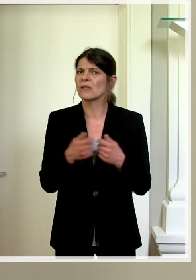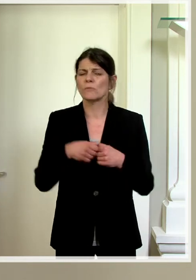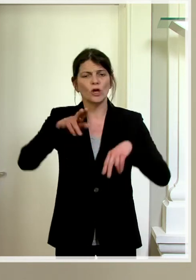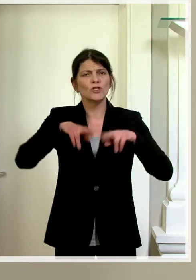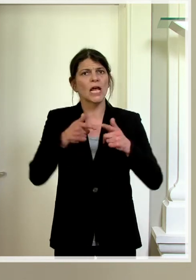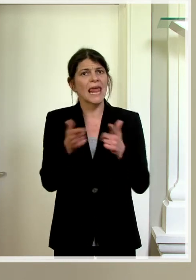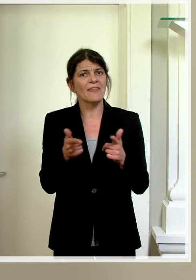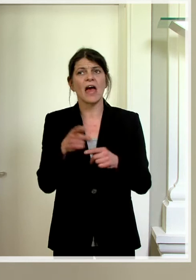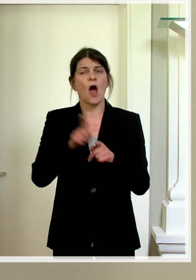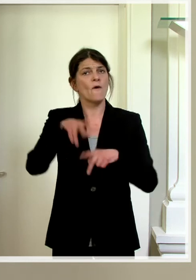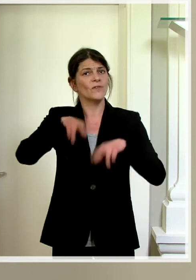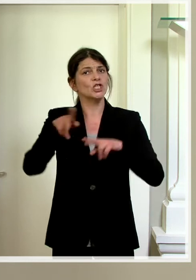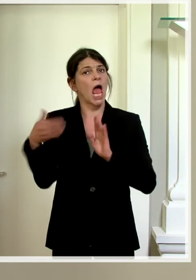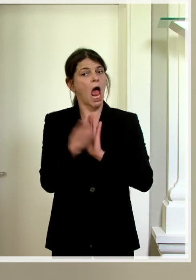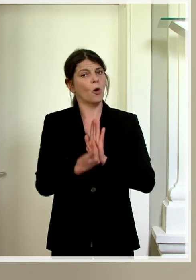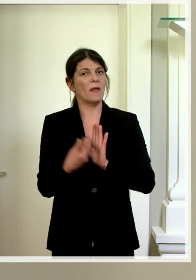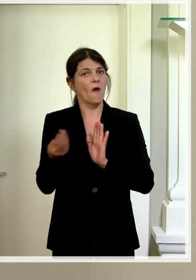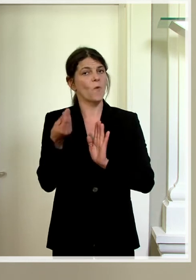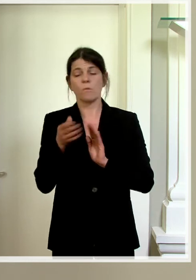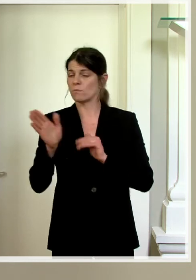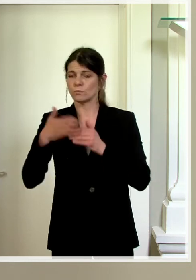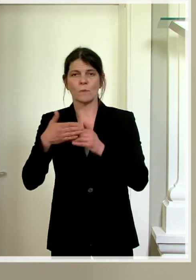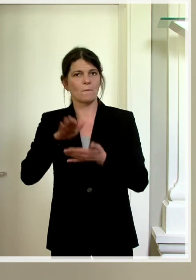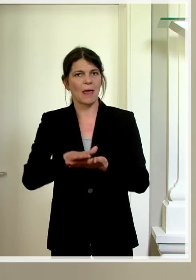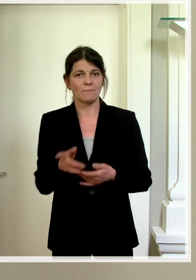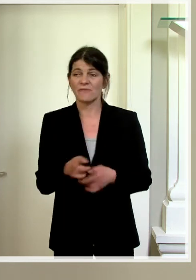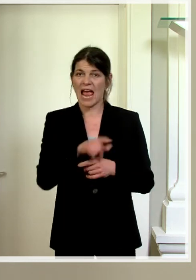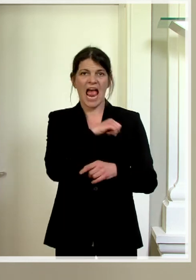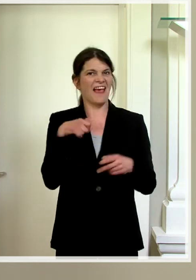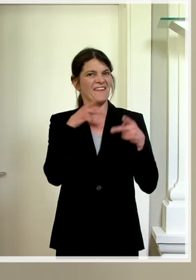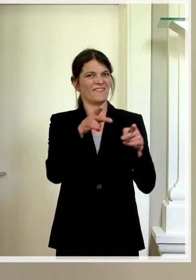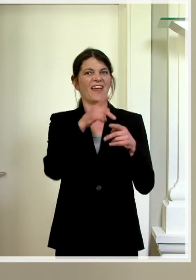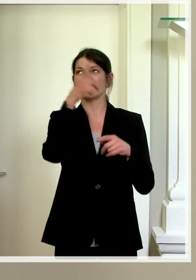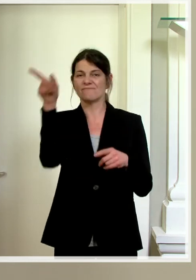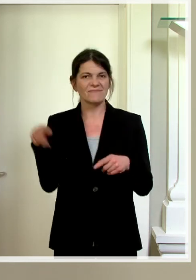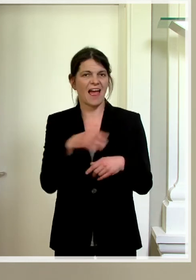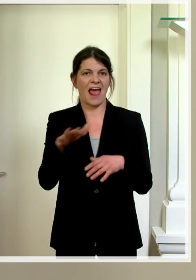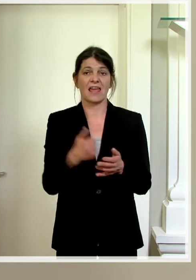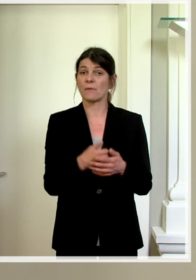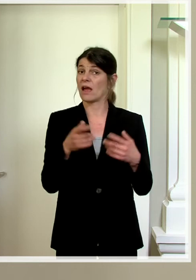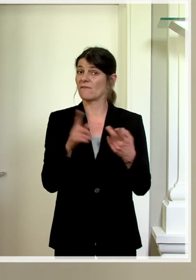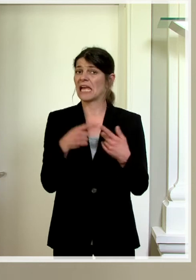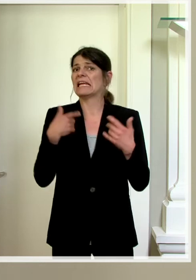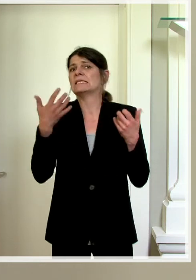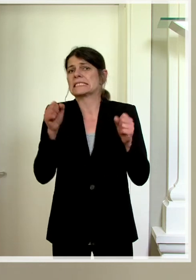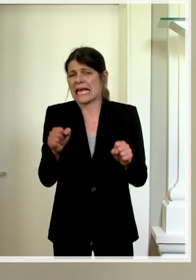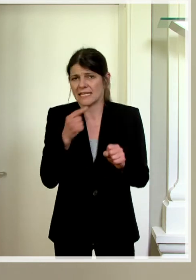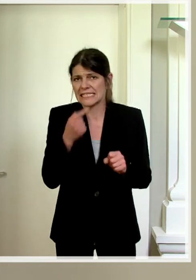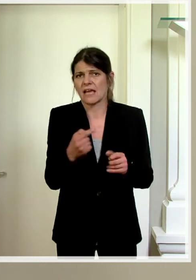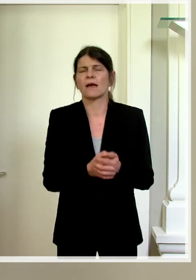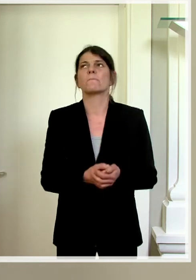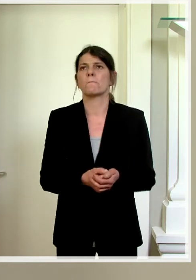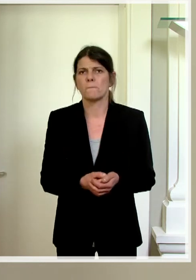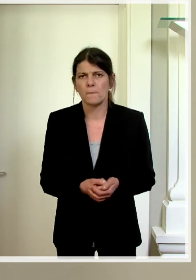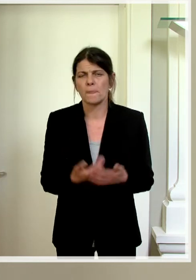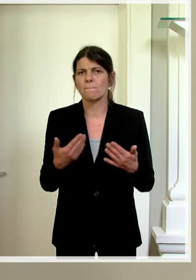die verschiedene Argumente haben und ihren eigenen Weg gehen. Wenn man etwas dazu sagen kann, das